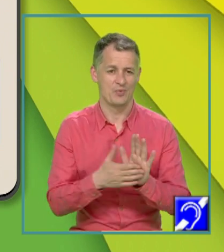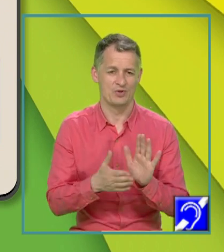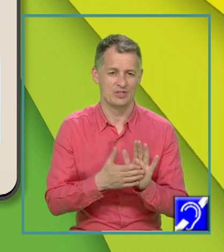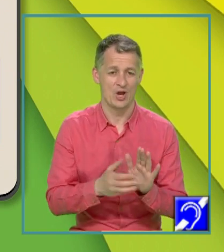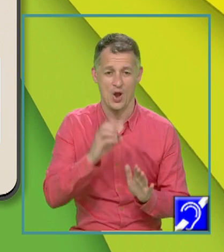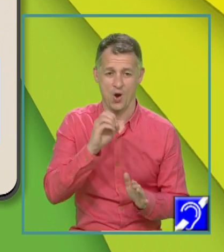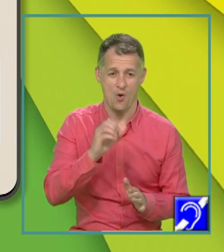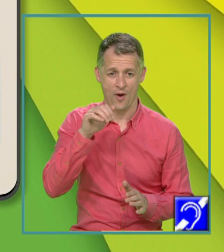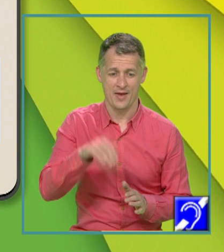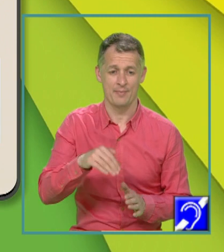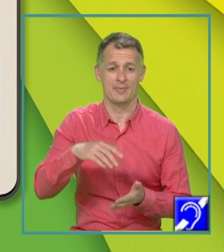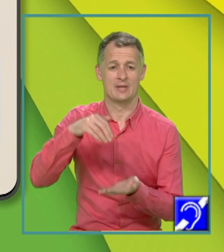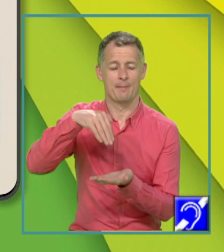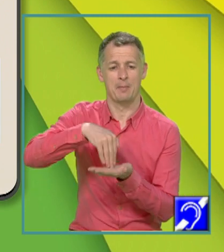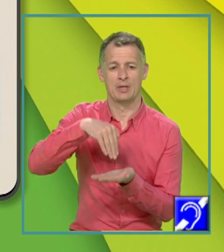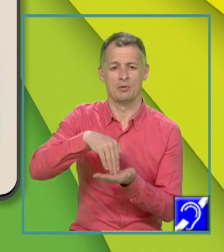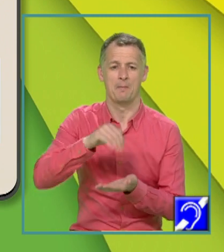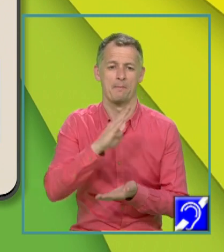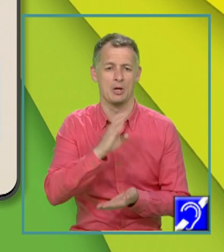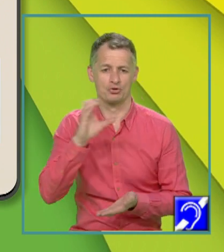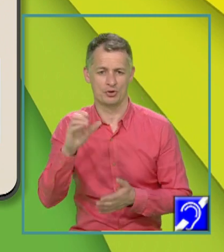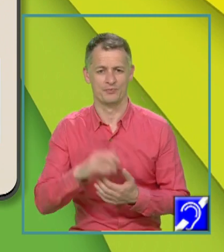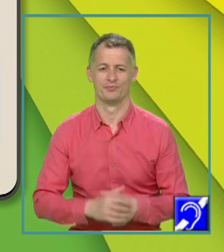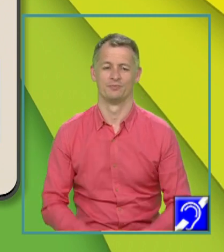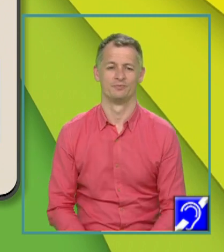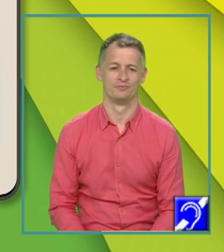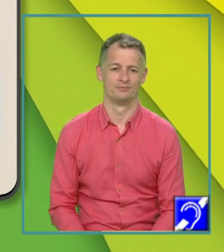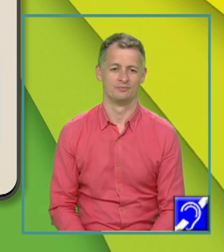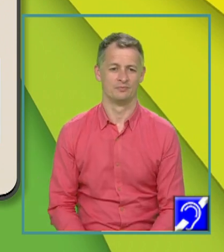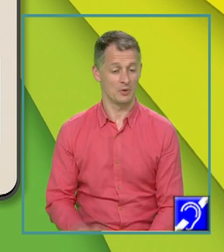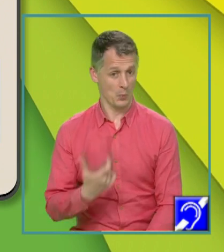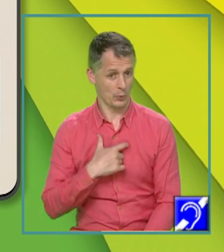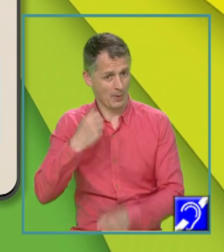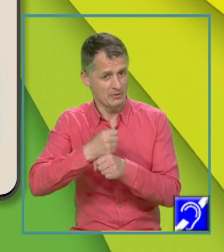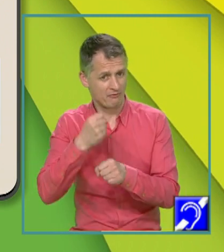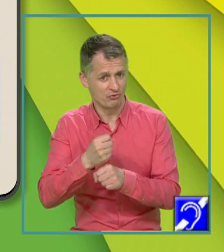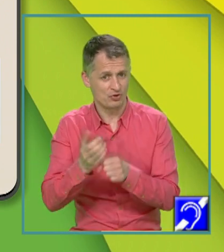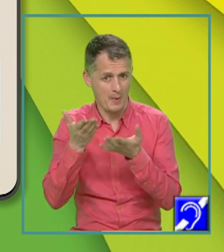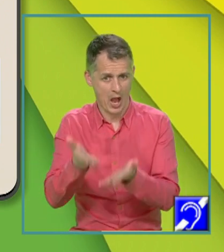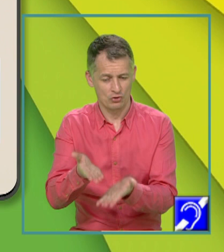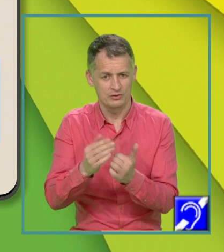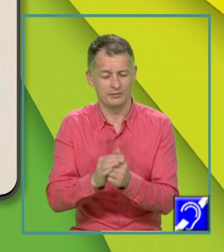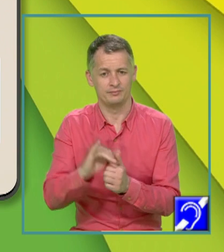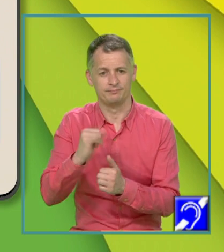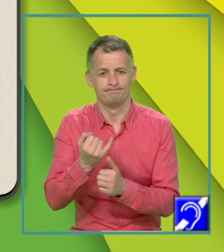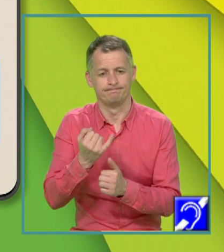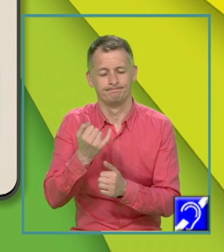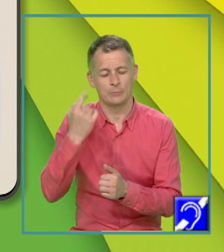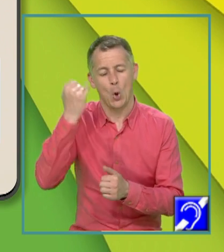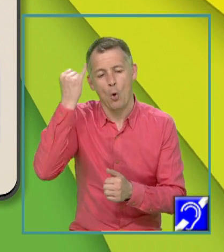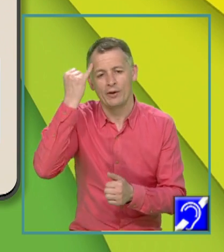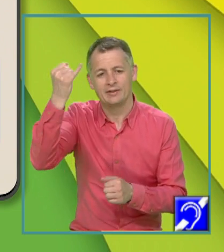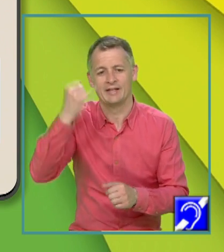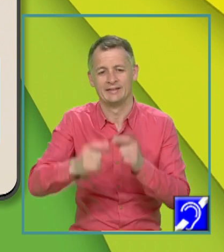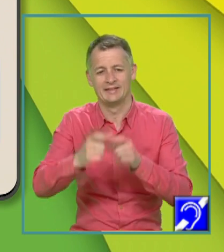că OM este perpendicular pe BC. Putem să facem așa o imagine asupra